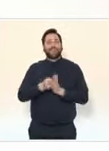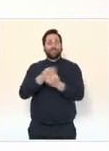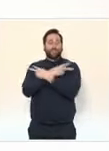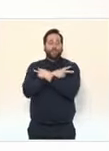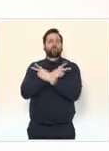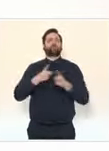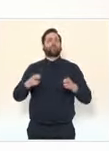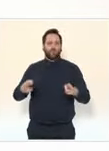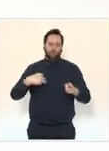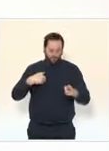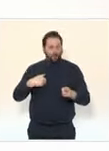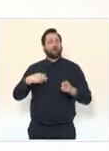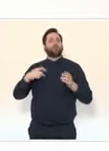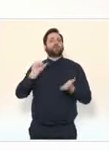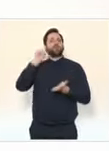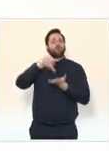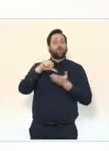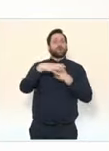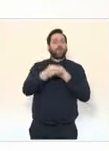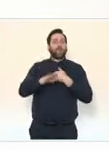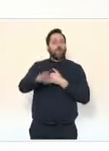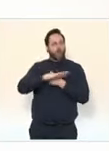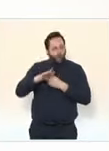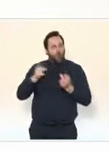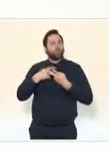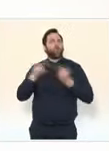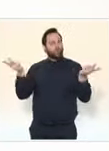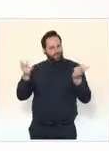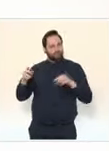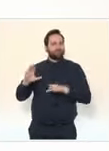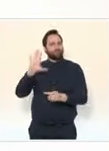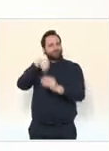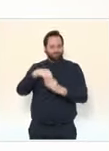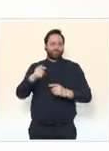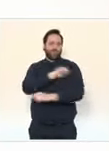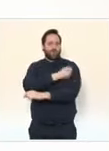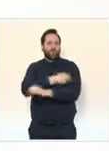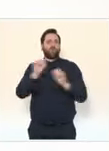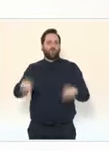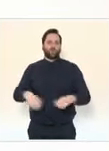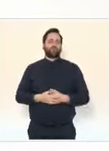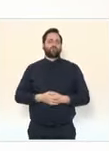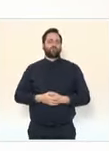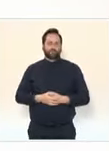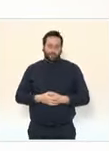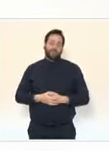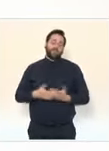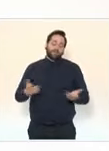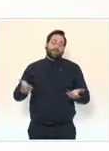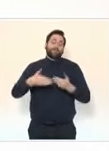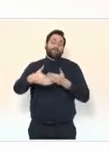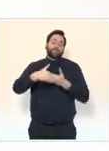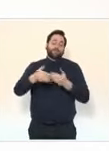Cette règle va donc rester en vigueur pour les semaines suivantes et dès que ce sera possible, nous essaierons de desserrer les contraintes sanitaires